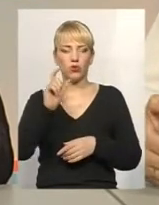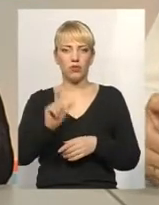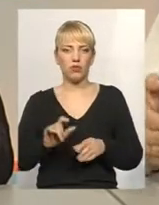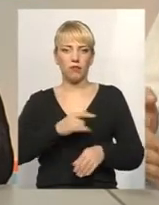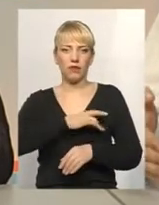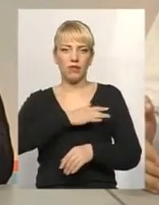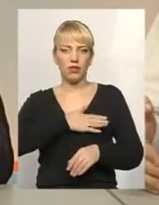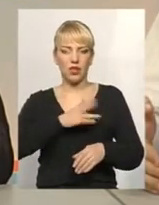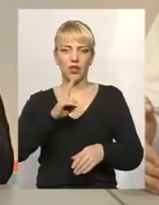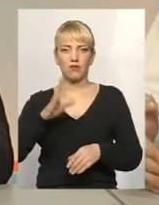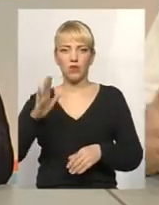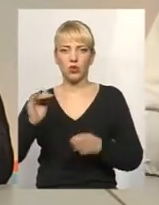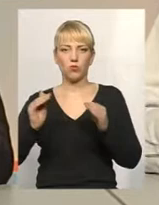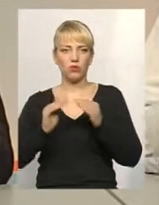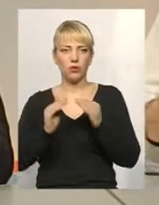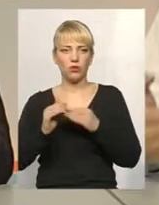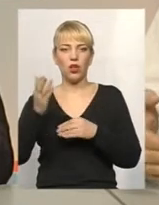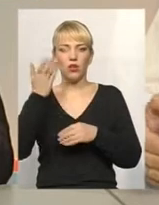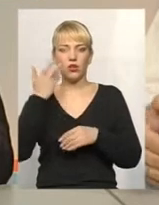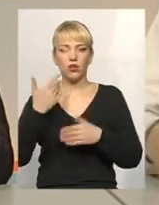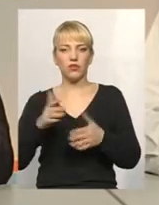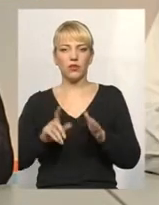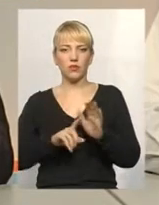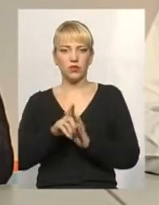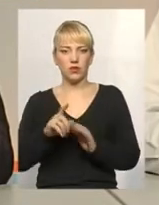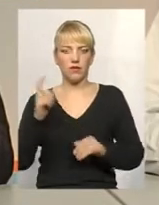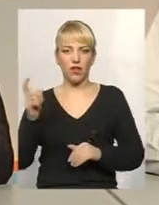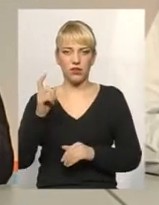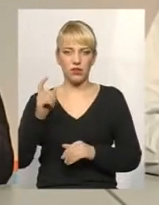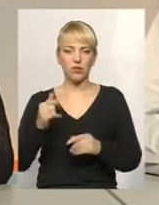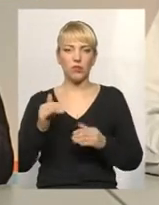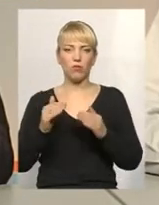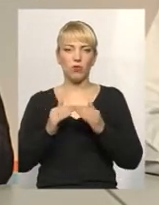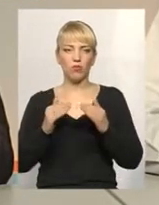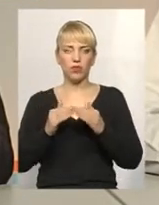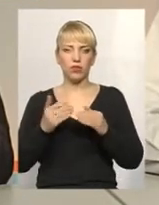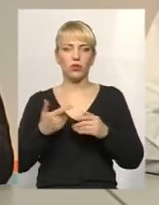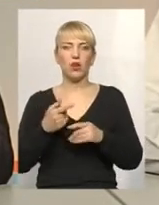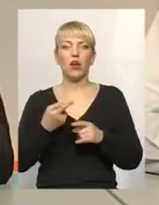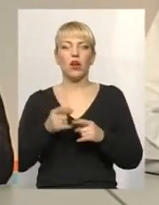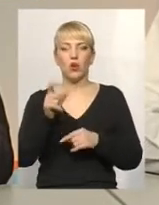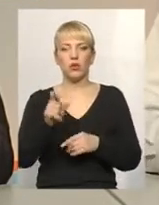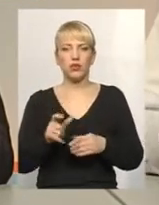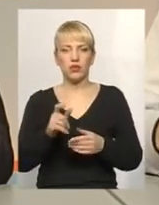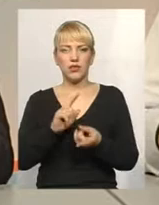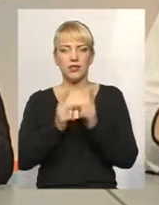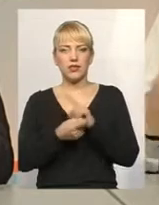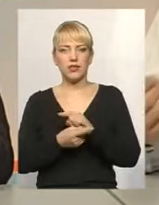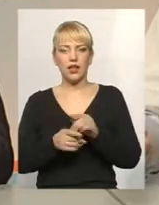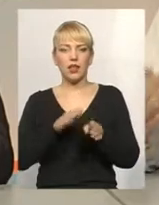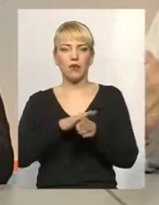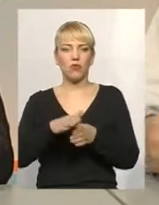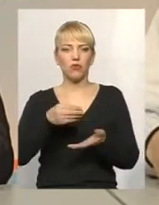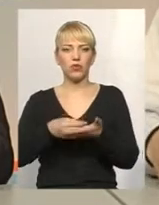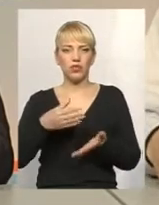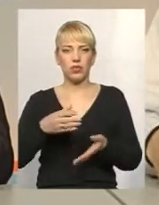квартиру у будинку, коли вона набула власність у цьому будинку, не стала власником квартири, вона стала повноцінним співвласником